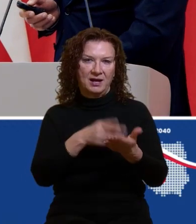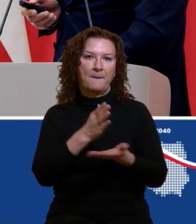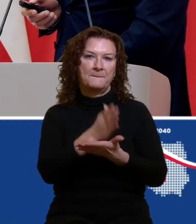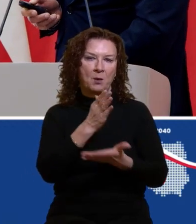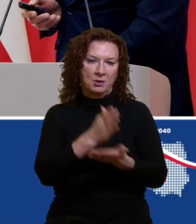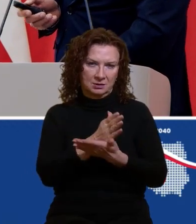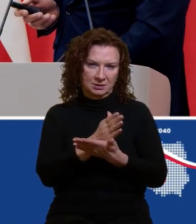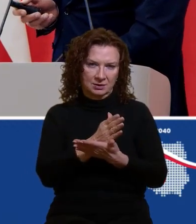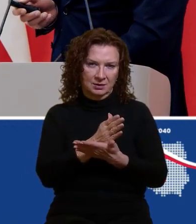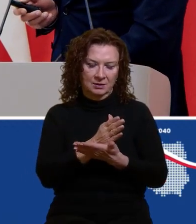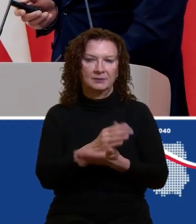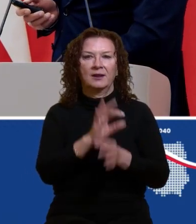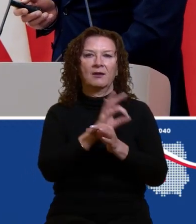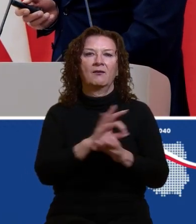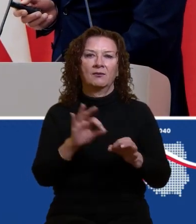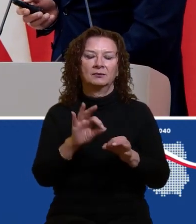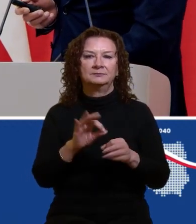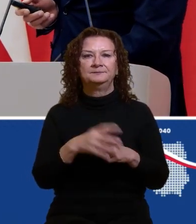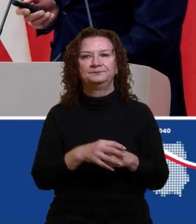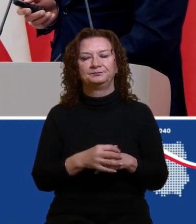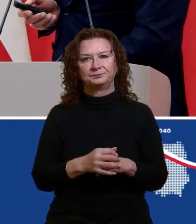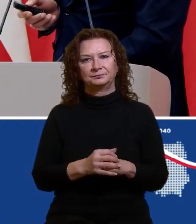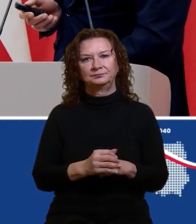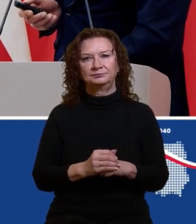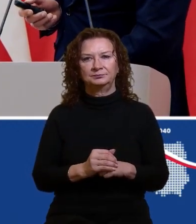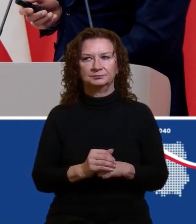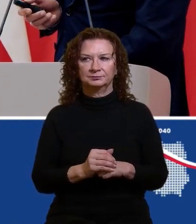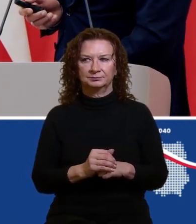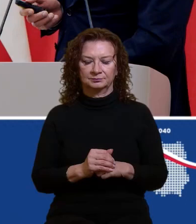w postaci ulgi dla 4+.